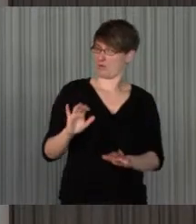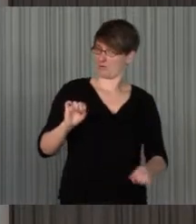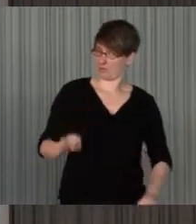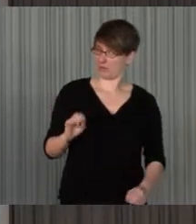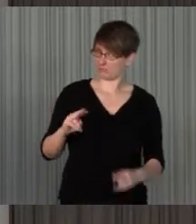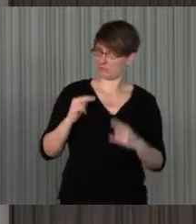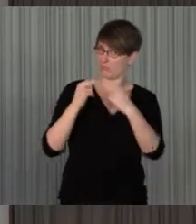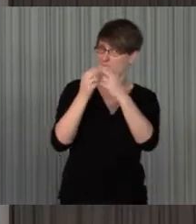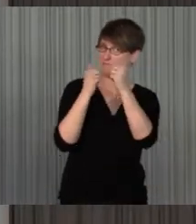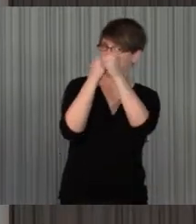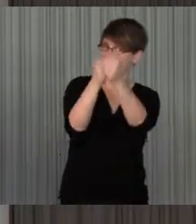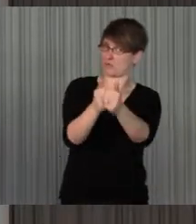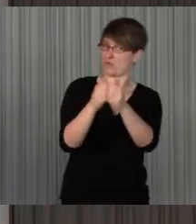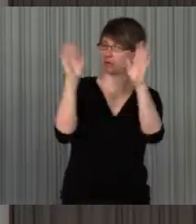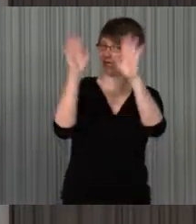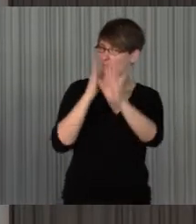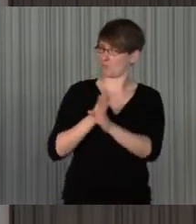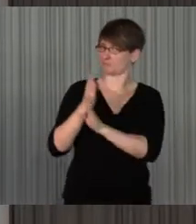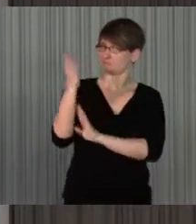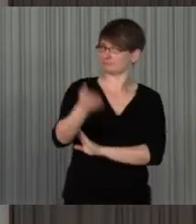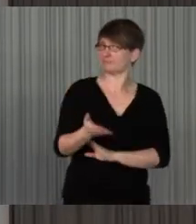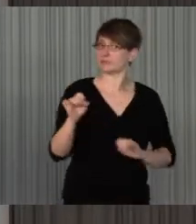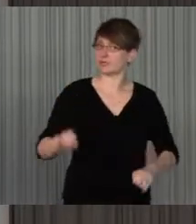Kino zu gehen, als ein Beispiel.